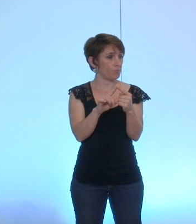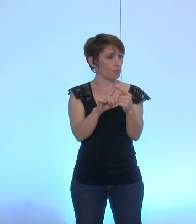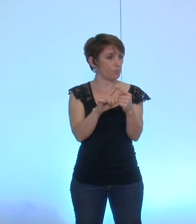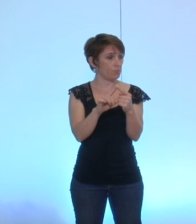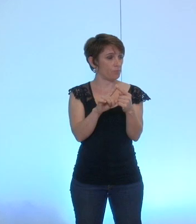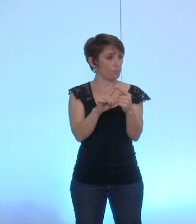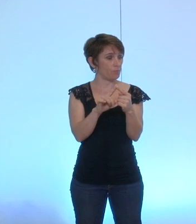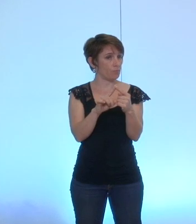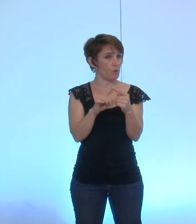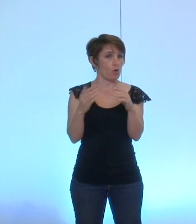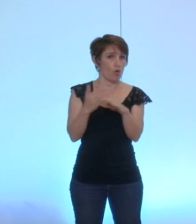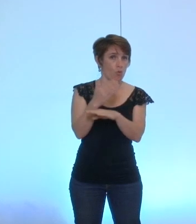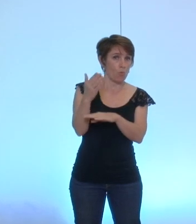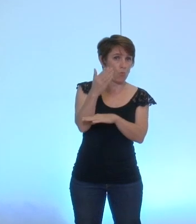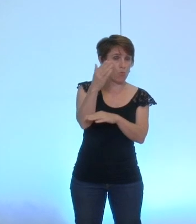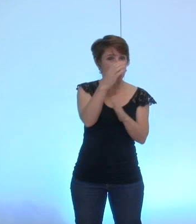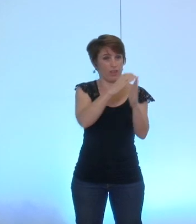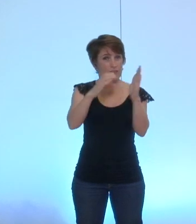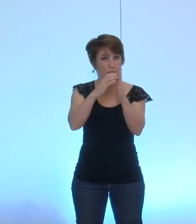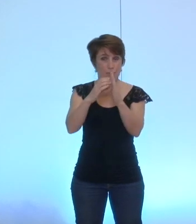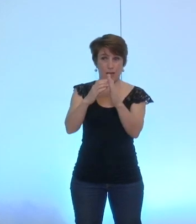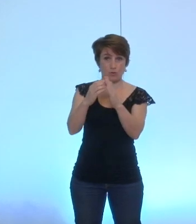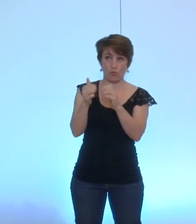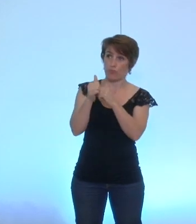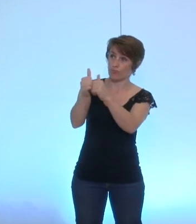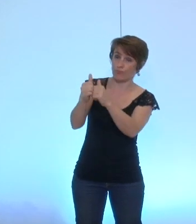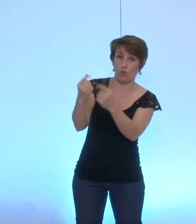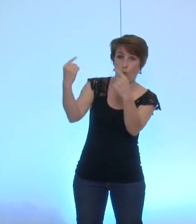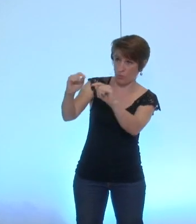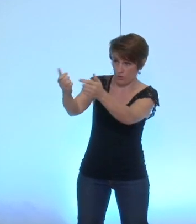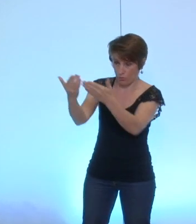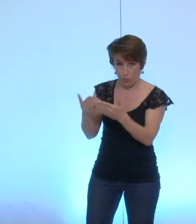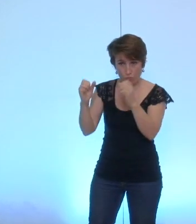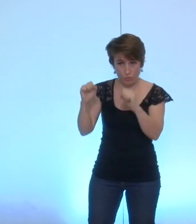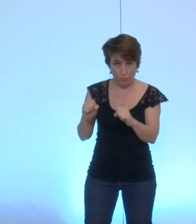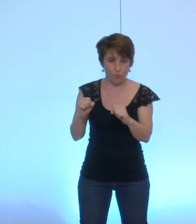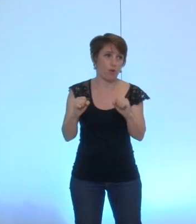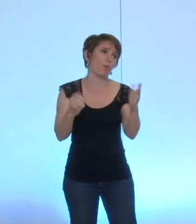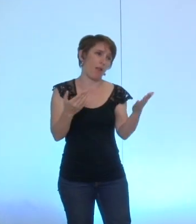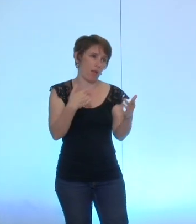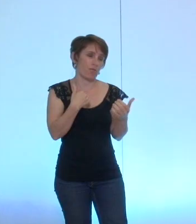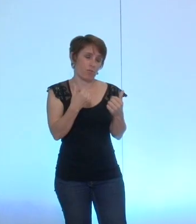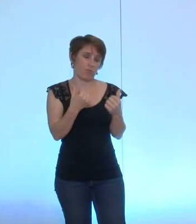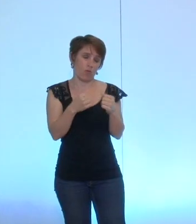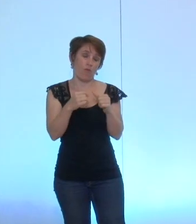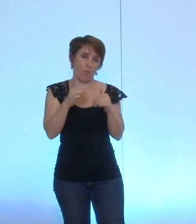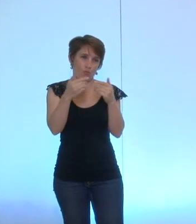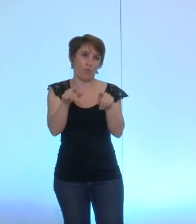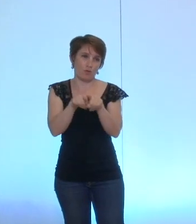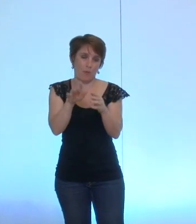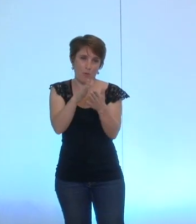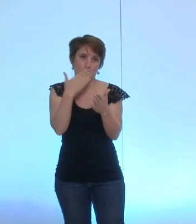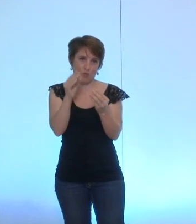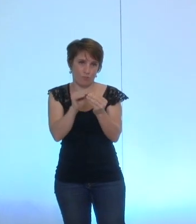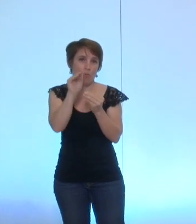oppositions ou la question du rendu acte de la métropole je propose de renvoyer cette proposition à la réflexion